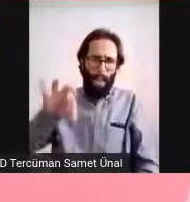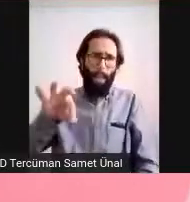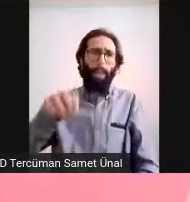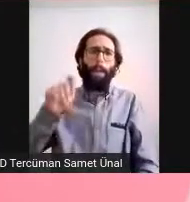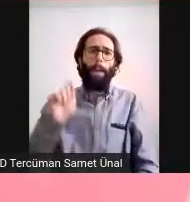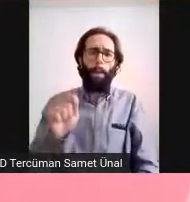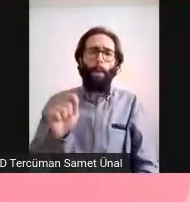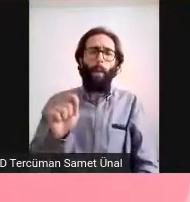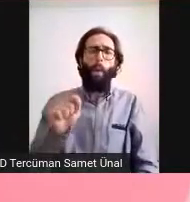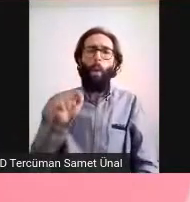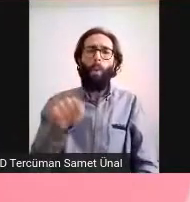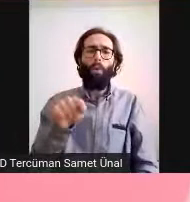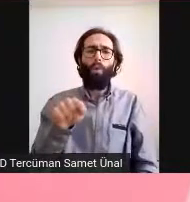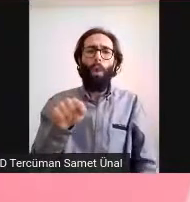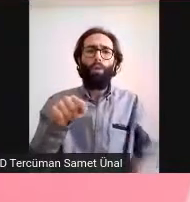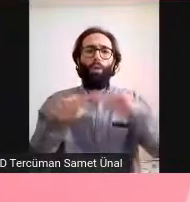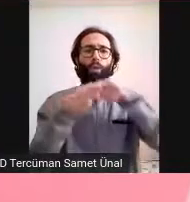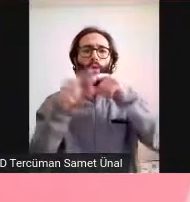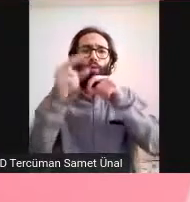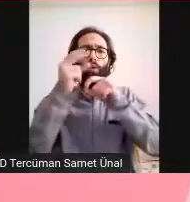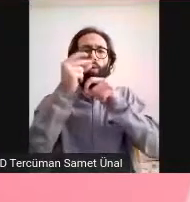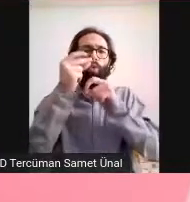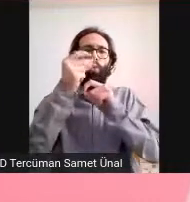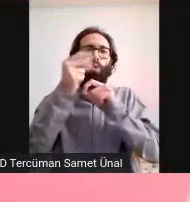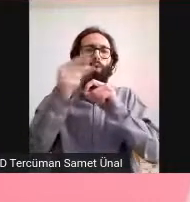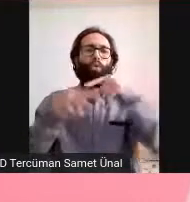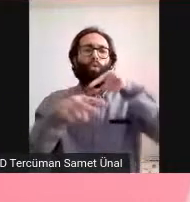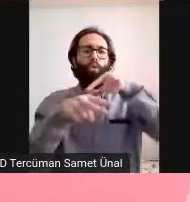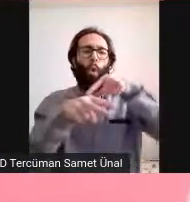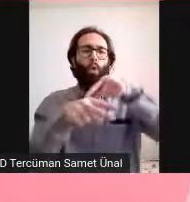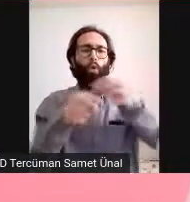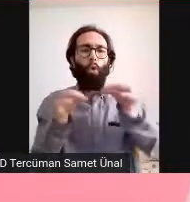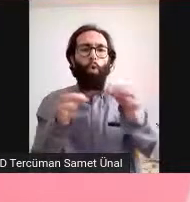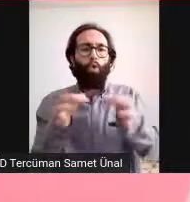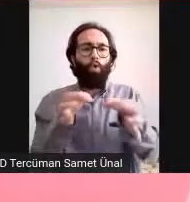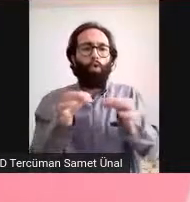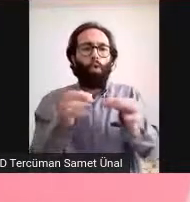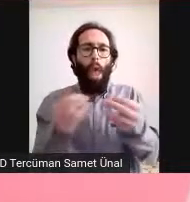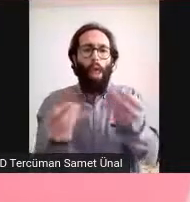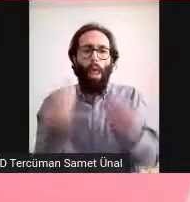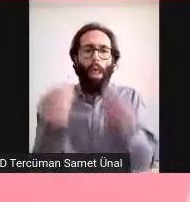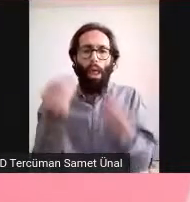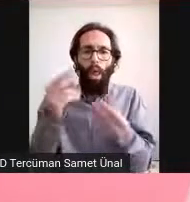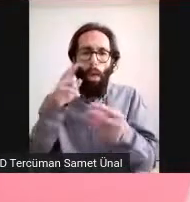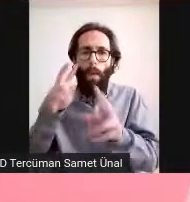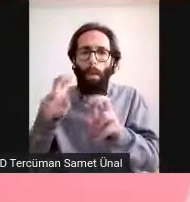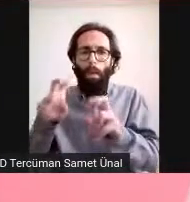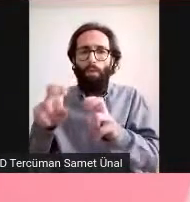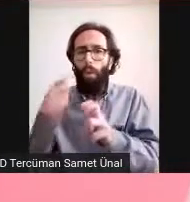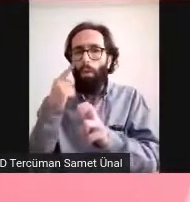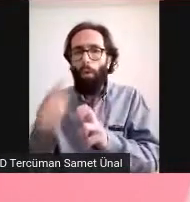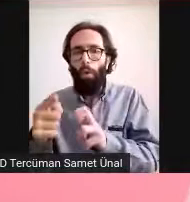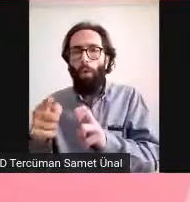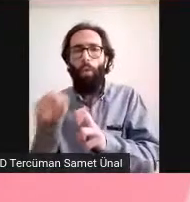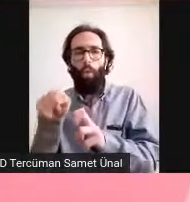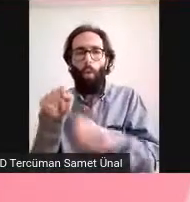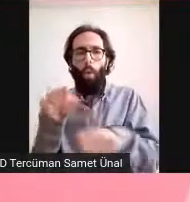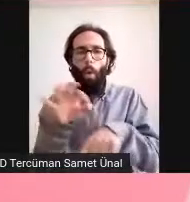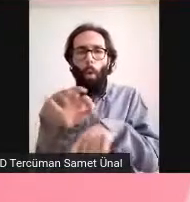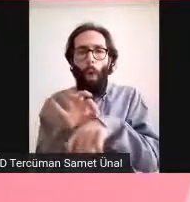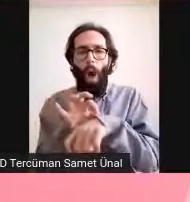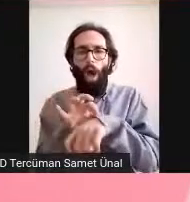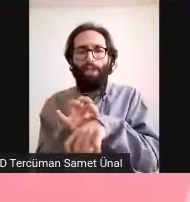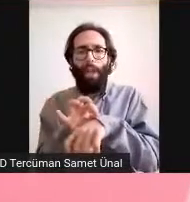organoid yapılabiliyor ve hastayla aynı mutasyonları taşıyacağı için veya aynı enfeksiyon